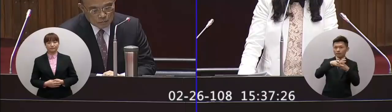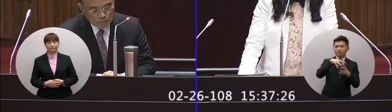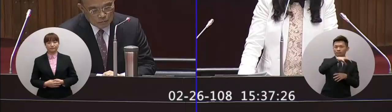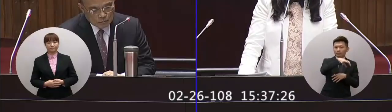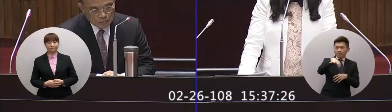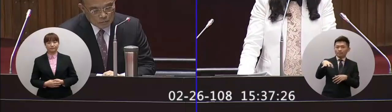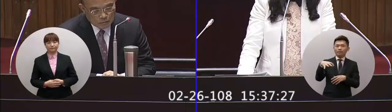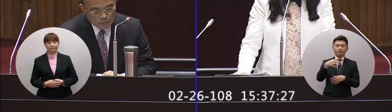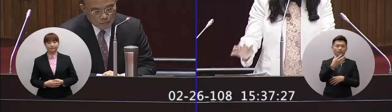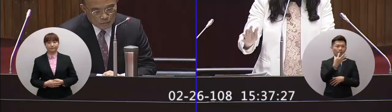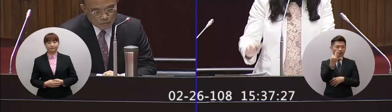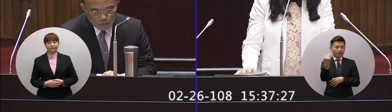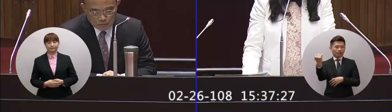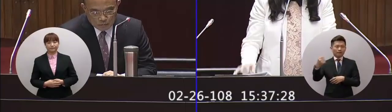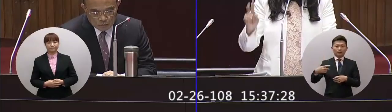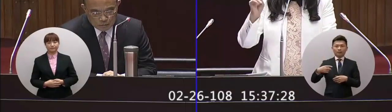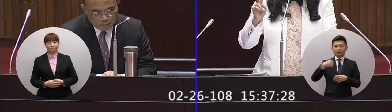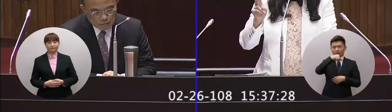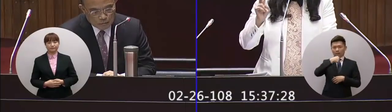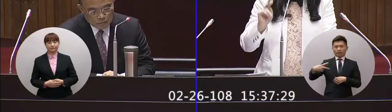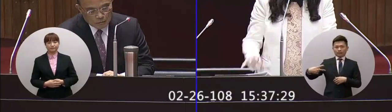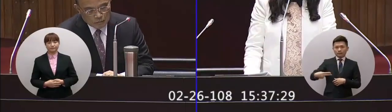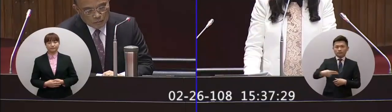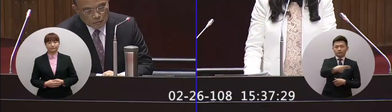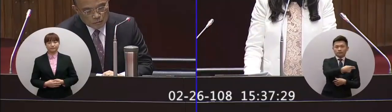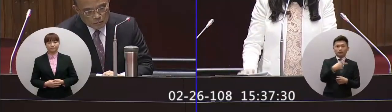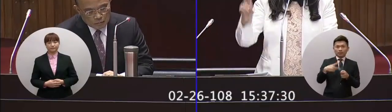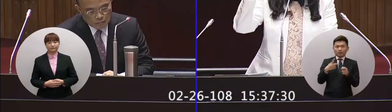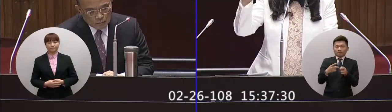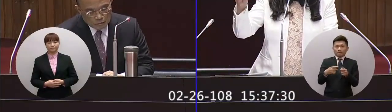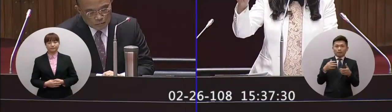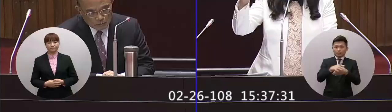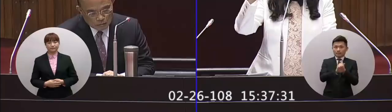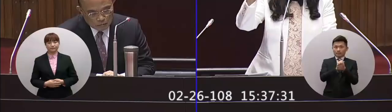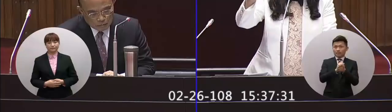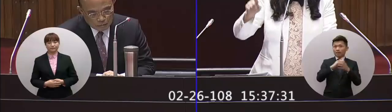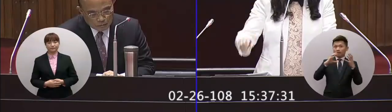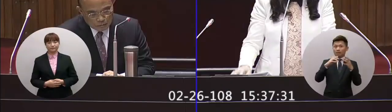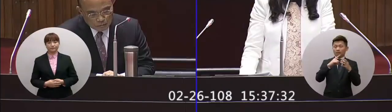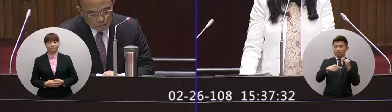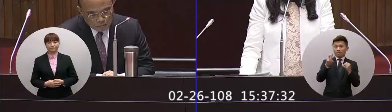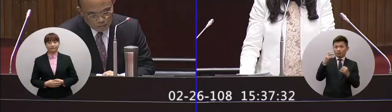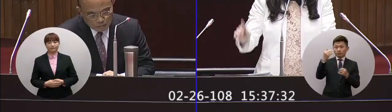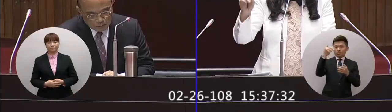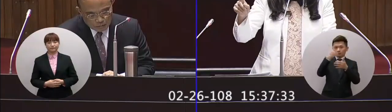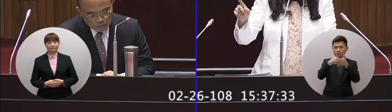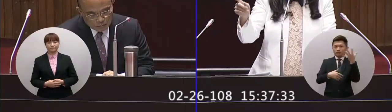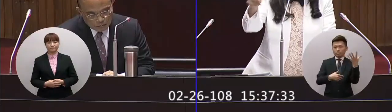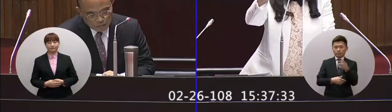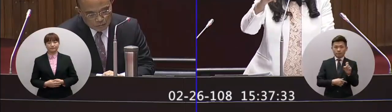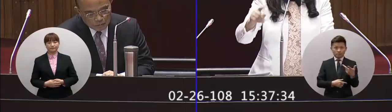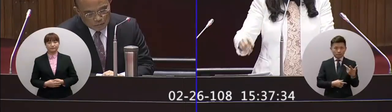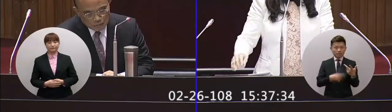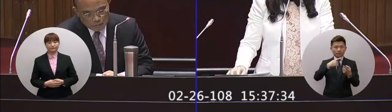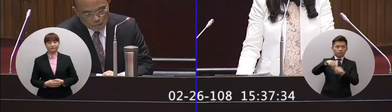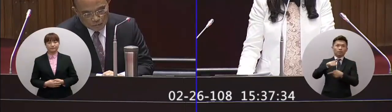沙爾瓦多接連斷交短短兩年之間我們的邦交國從22個國家降低到17個國家而且這些